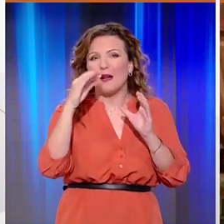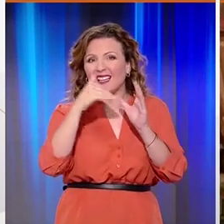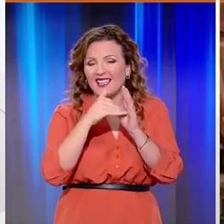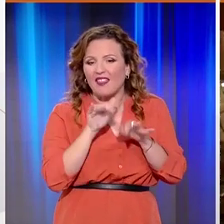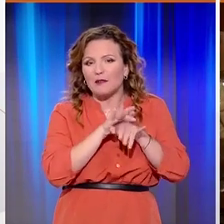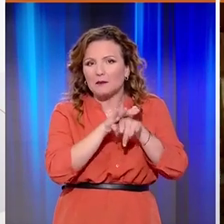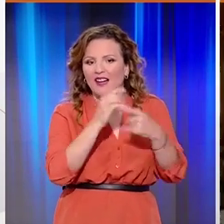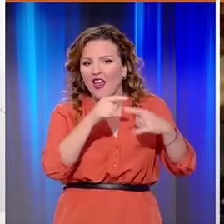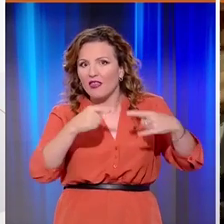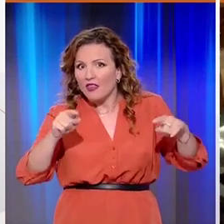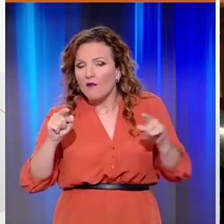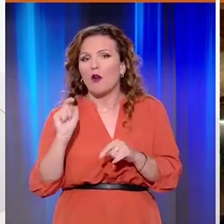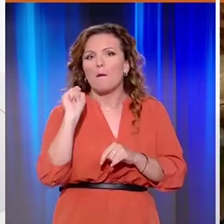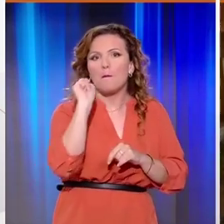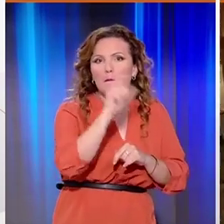μόνο σε Θαλασσινά.